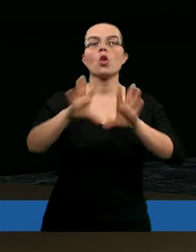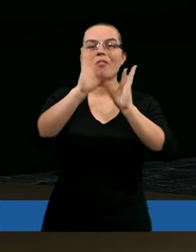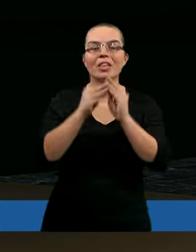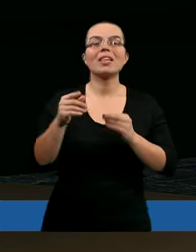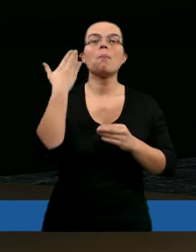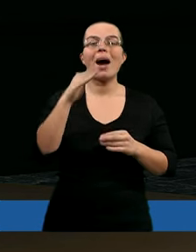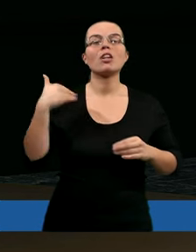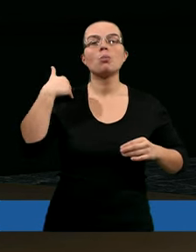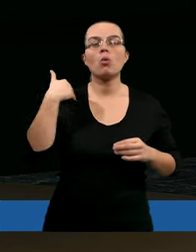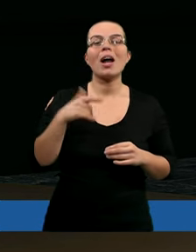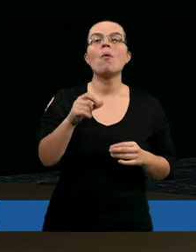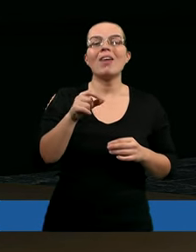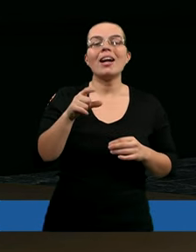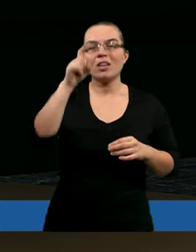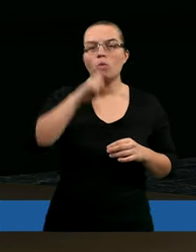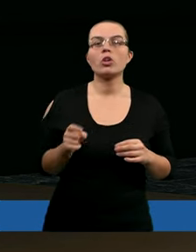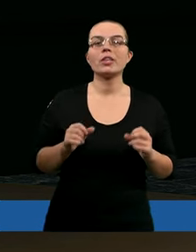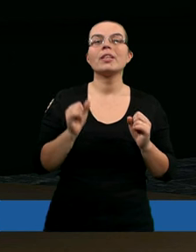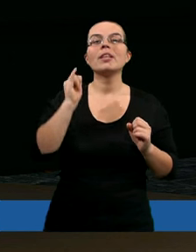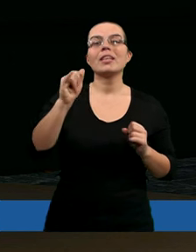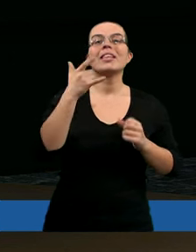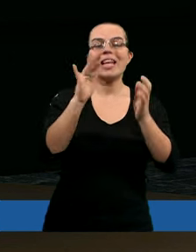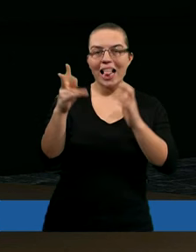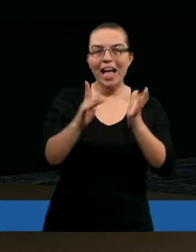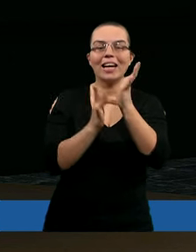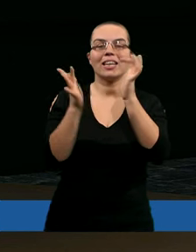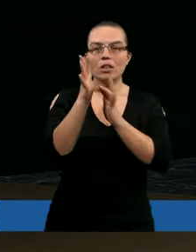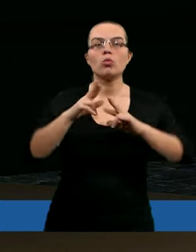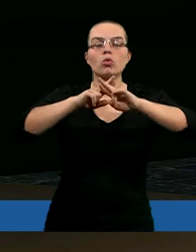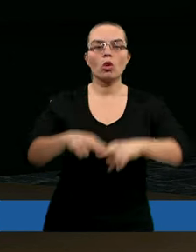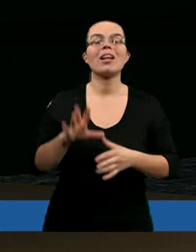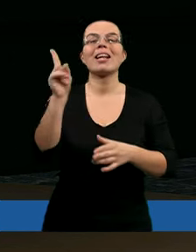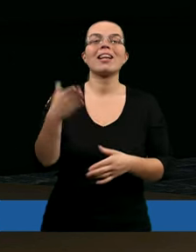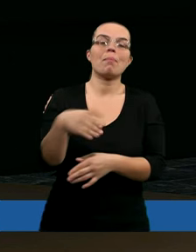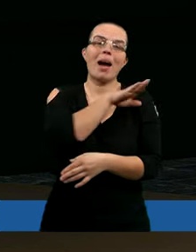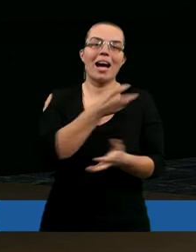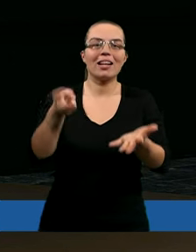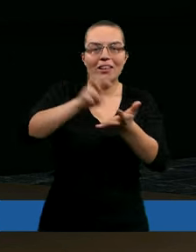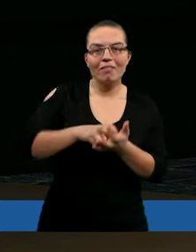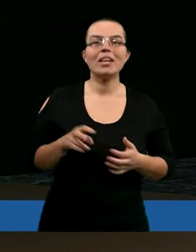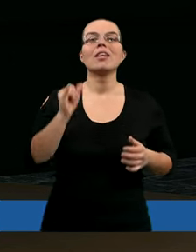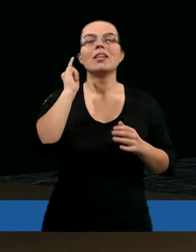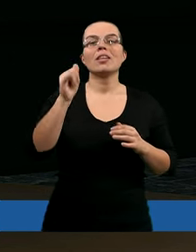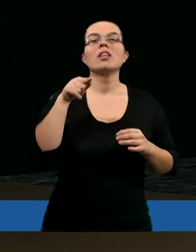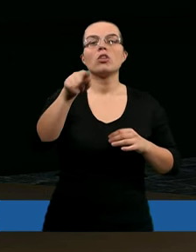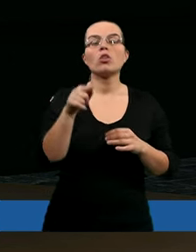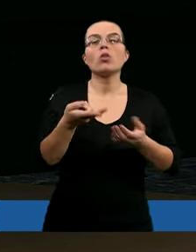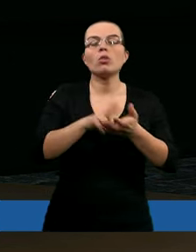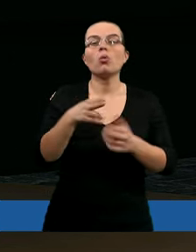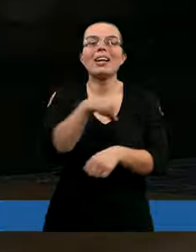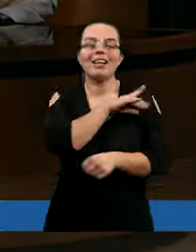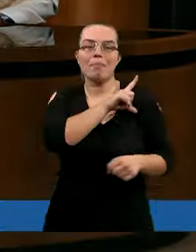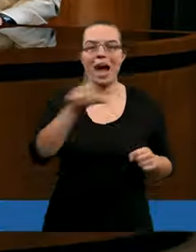najbardziej pożałowani, jak godni. A jednak Chrystus został wzbudzony z martwych i jest pierwiastkiem tych, którzy